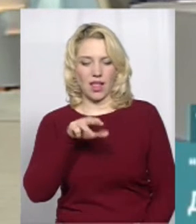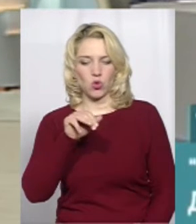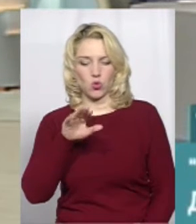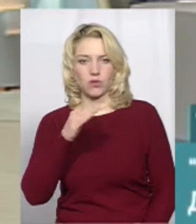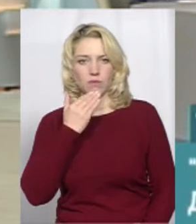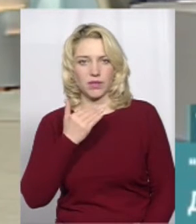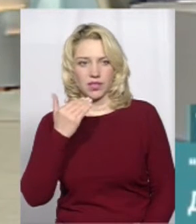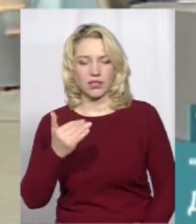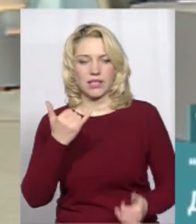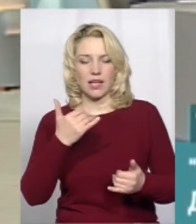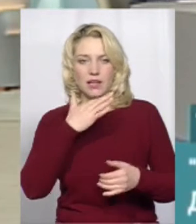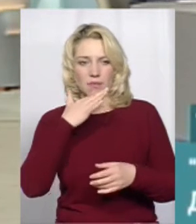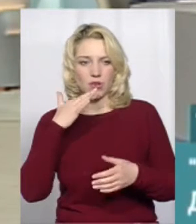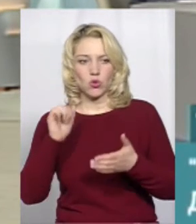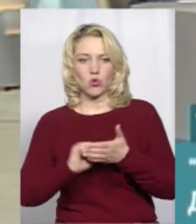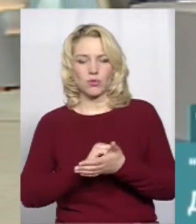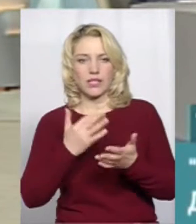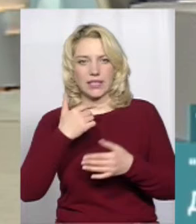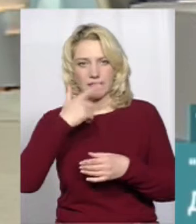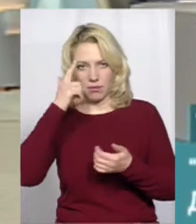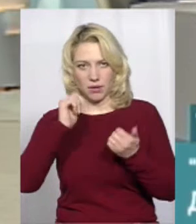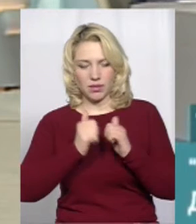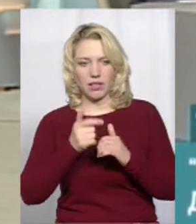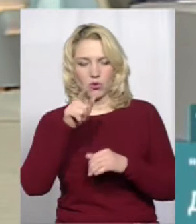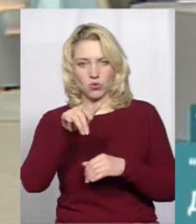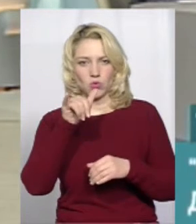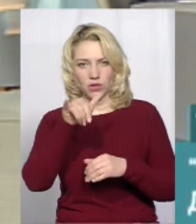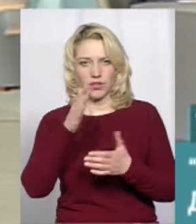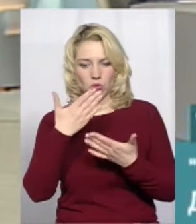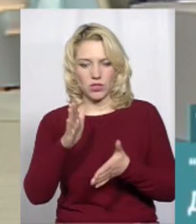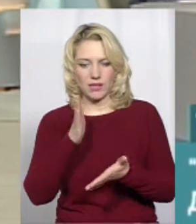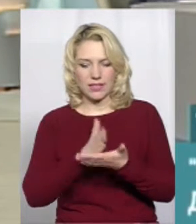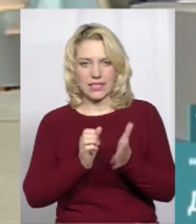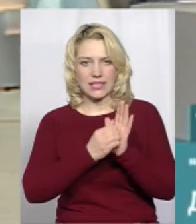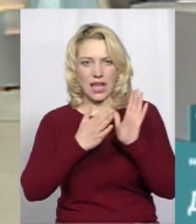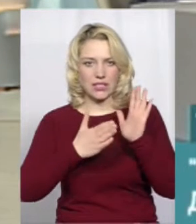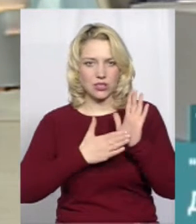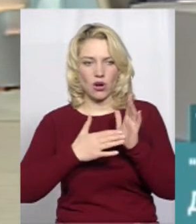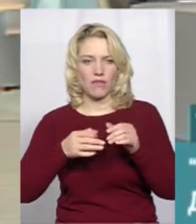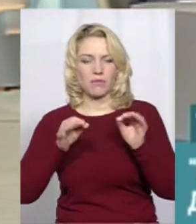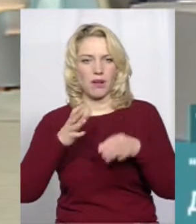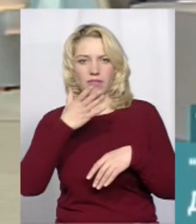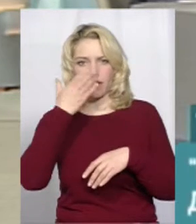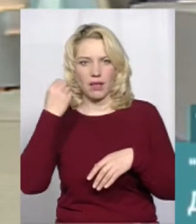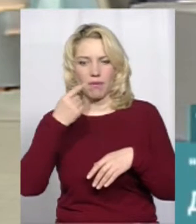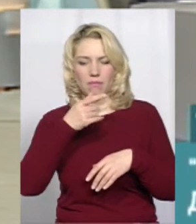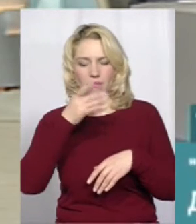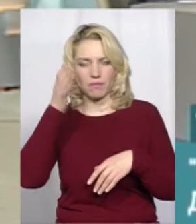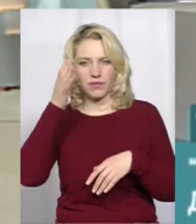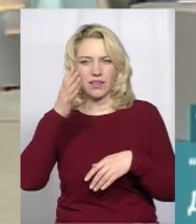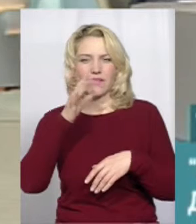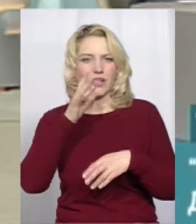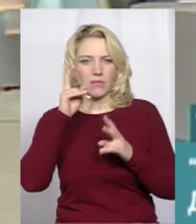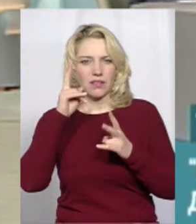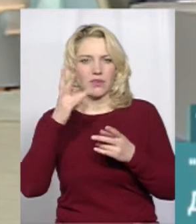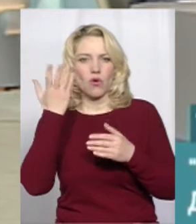Зараз в нас дуже багато документів, але, наскільки я пам'ятаю, так, Доброгоща вже є зареєстрованою. Правда, не пам'ятаю, в який період. Ну, на жаль,